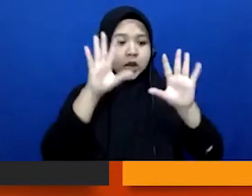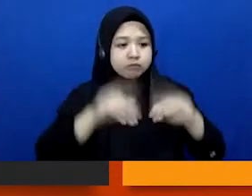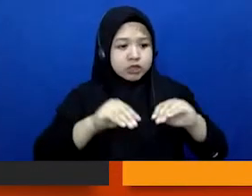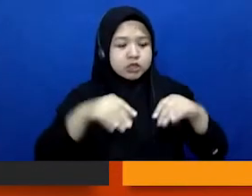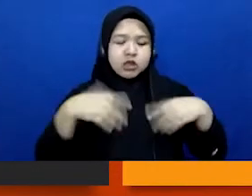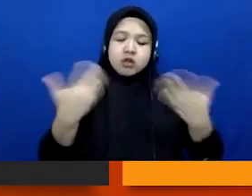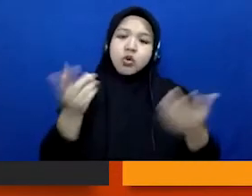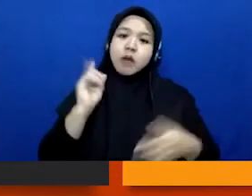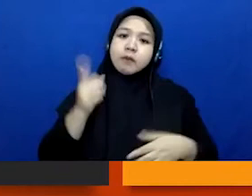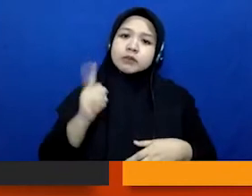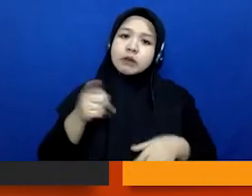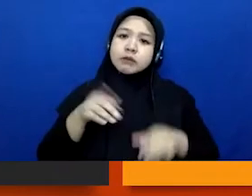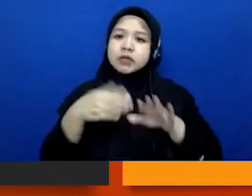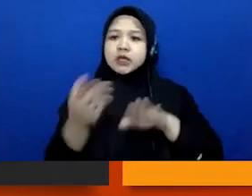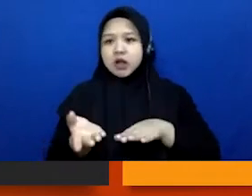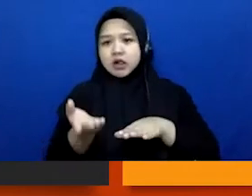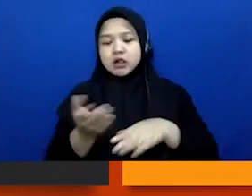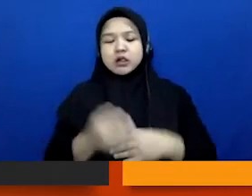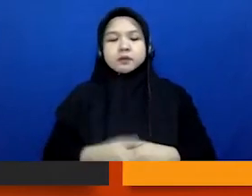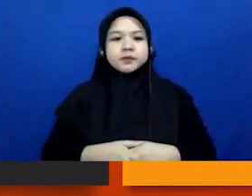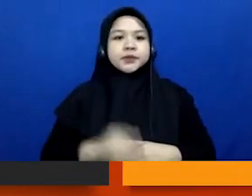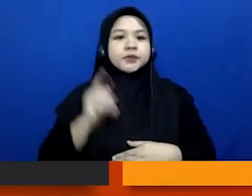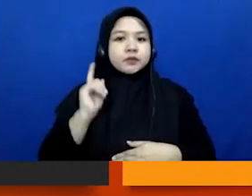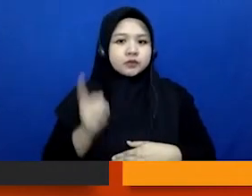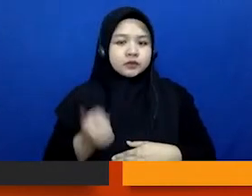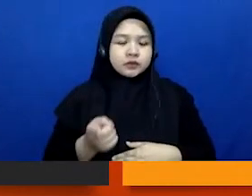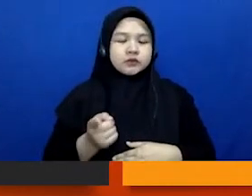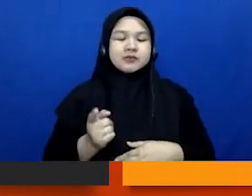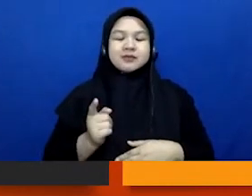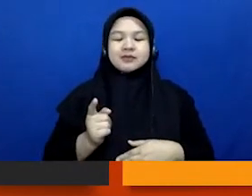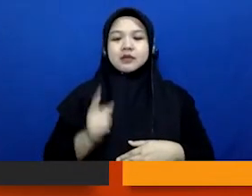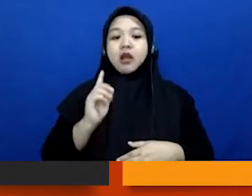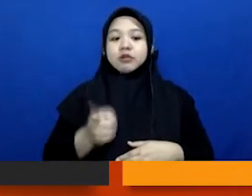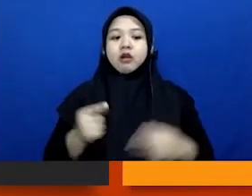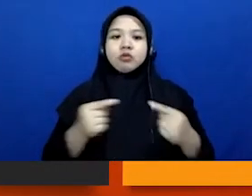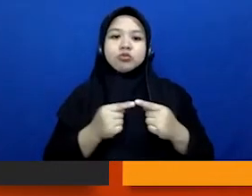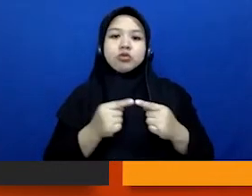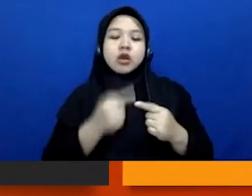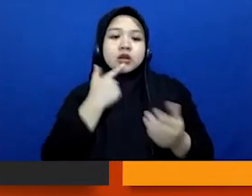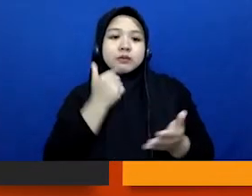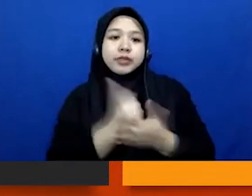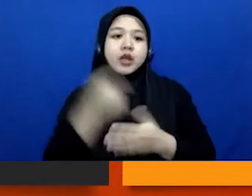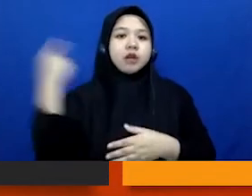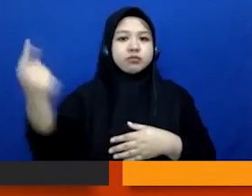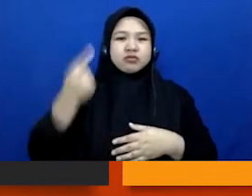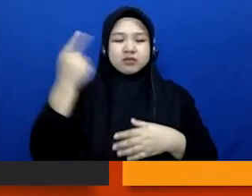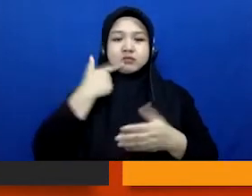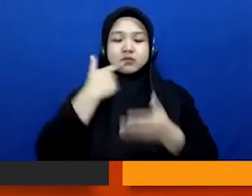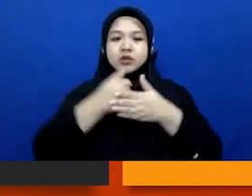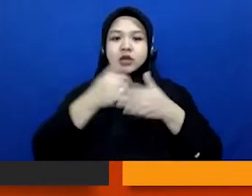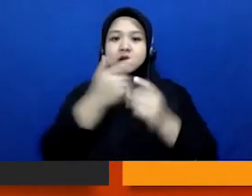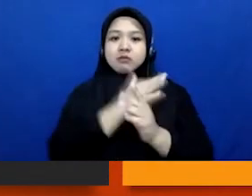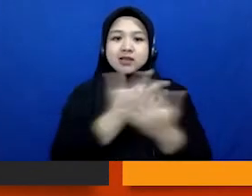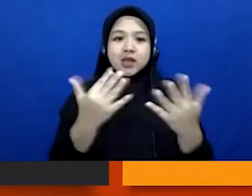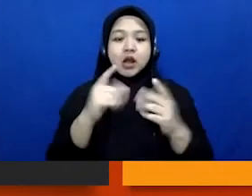karena apa gitu. Nah ini makanya, karena ini terkait dengan kepentingan publik yang lebih besar, masyarakat